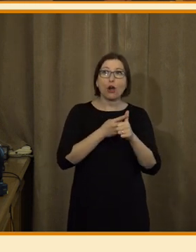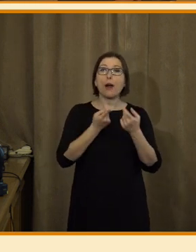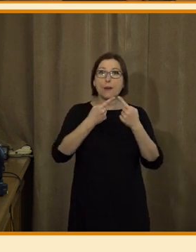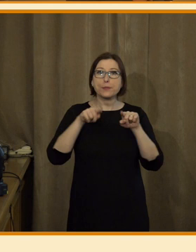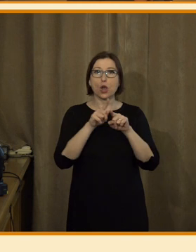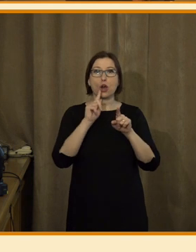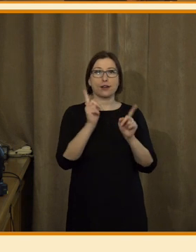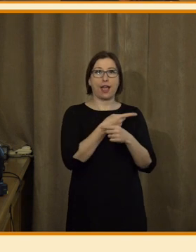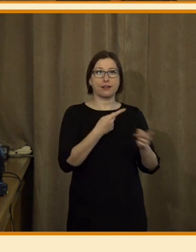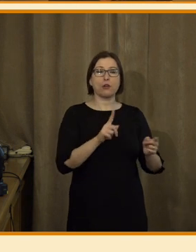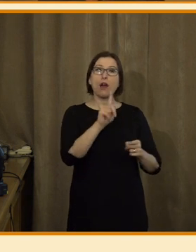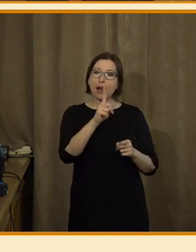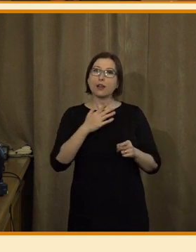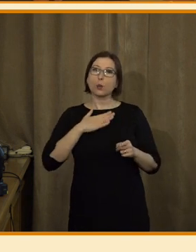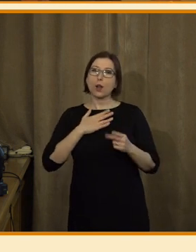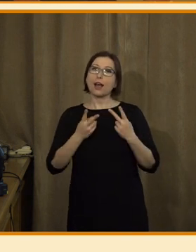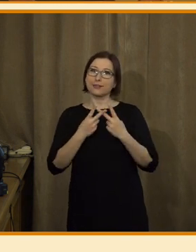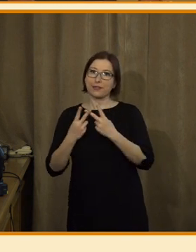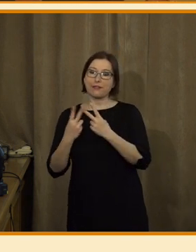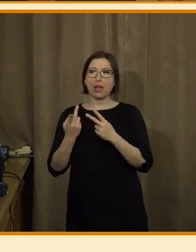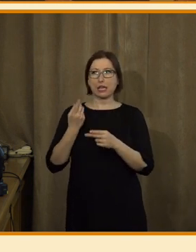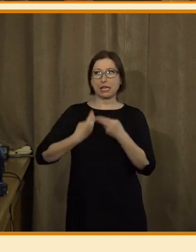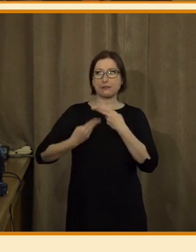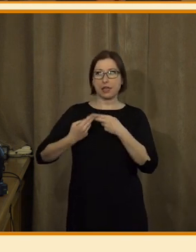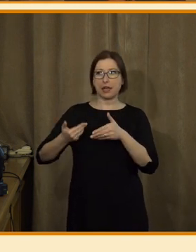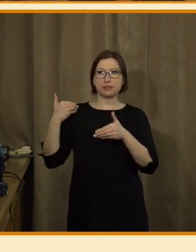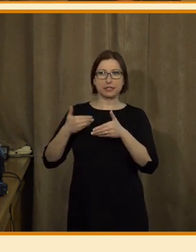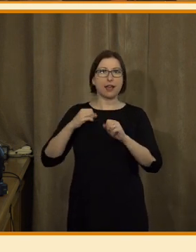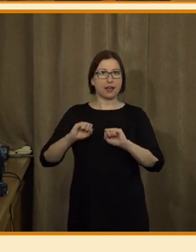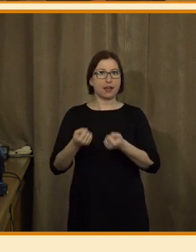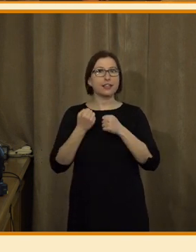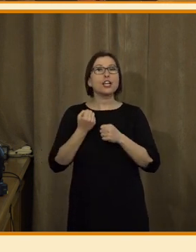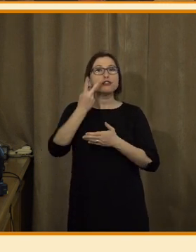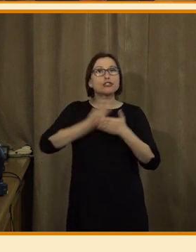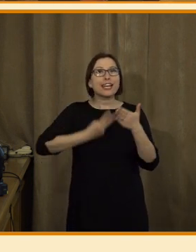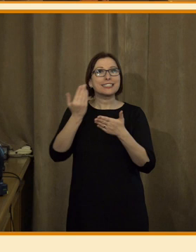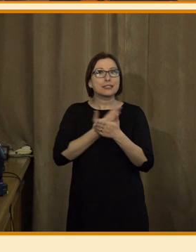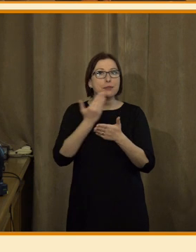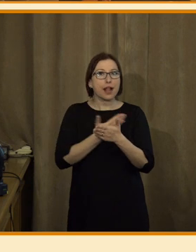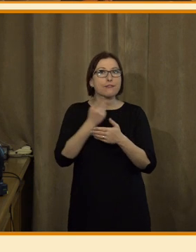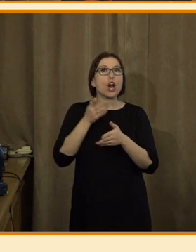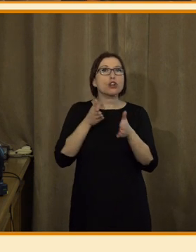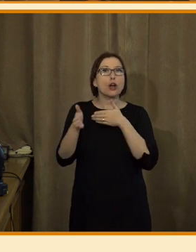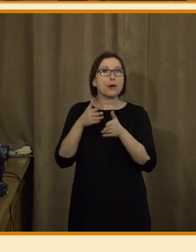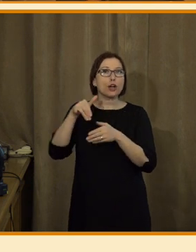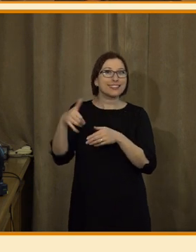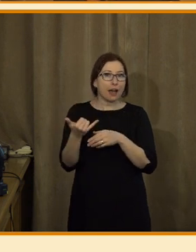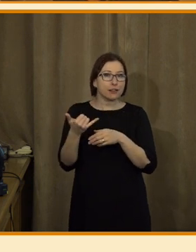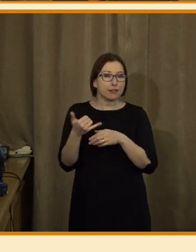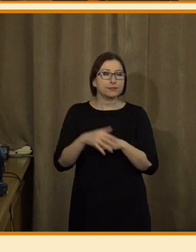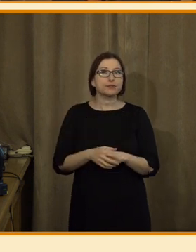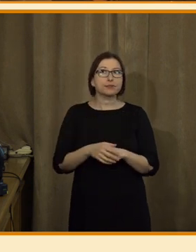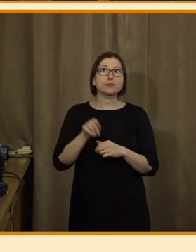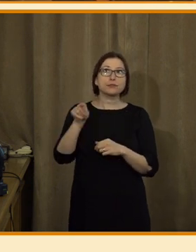rádio. Ale my jsme u nás na webu zavedli v květnu, myslím, čtení zpráv s robotkou Janou. Robotka Jana,